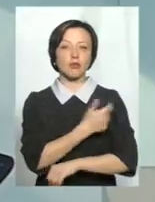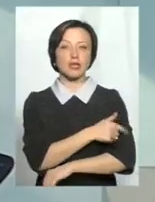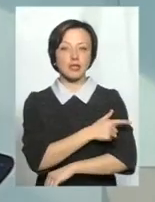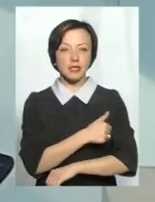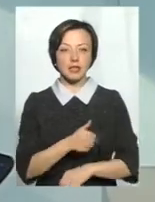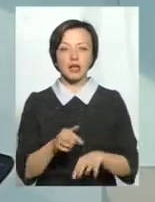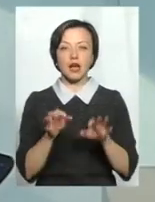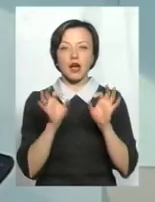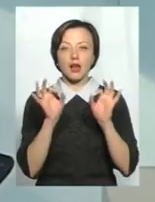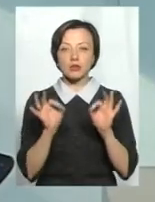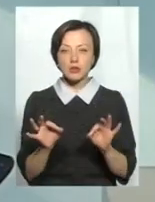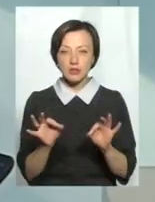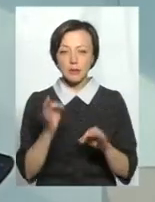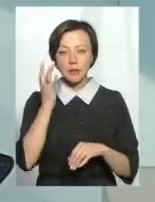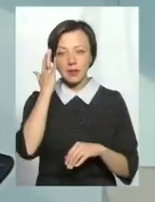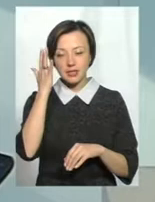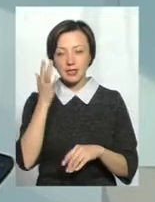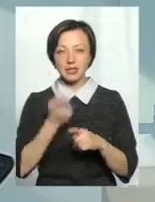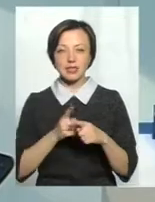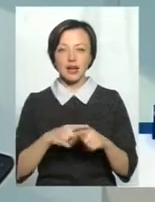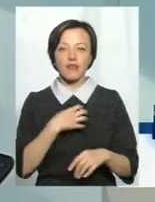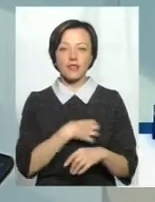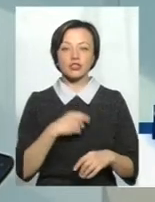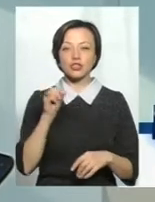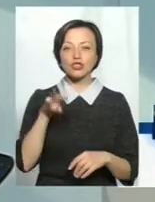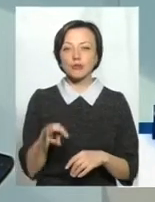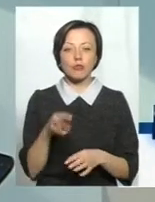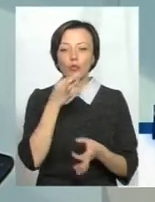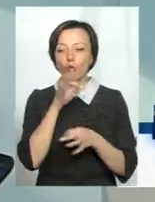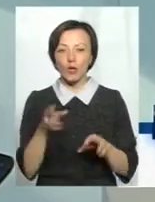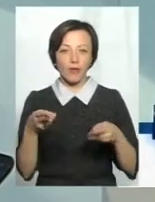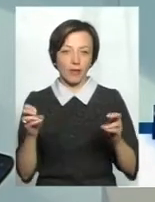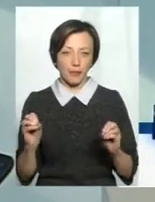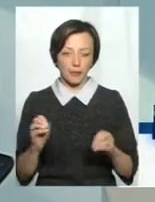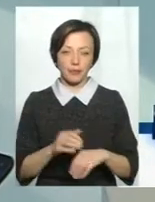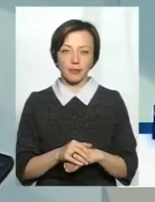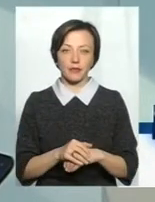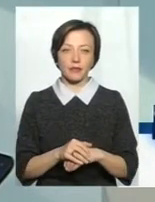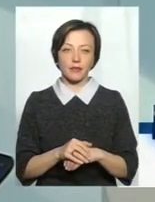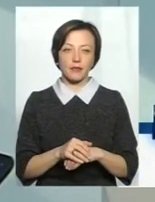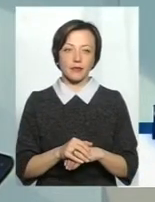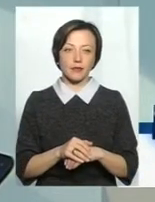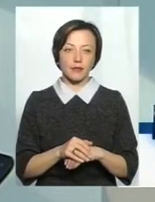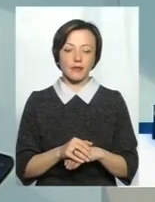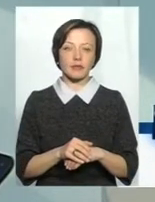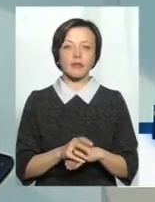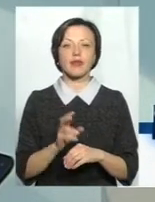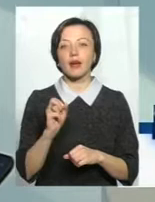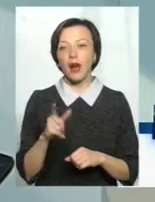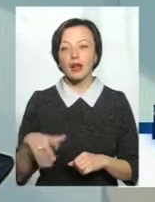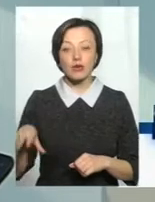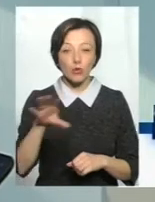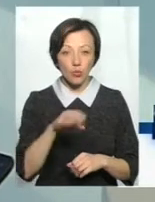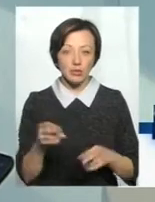раціоналізм мислення – це важливіше, ніж будь-де. і як і кругом